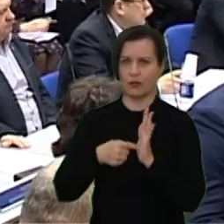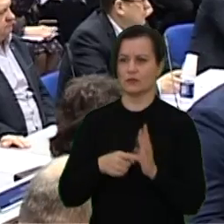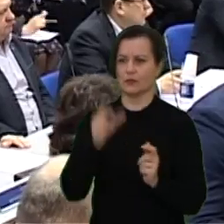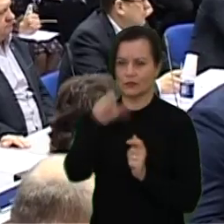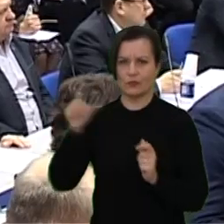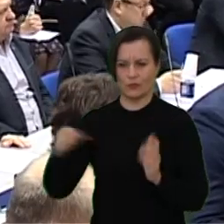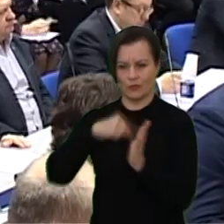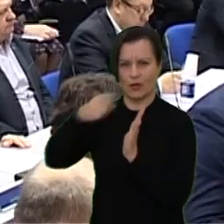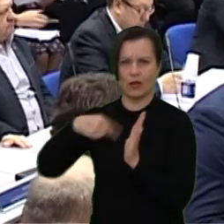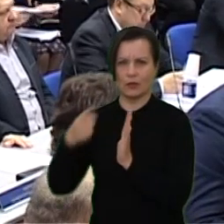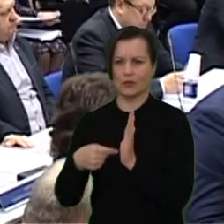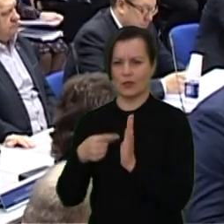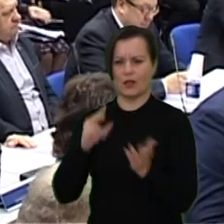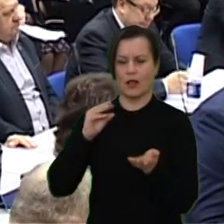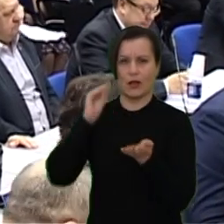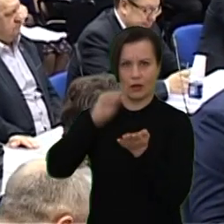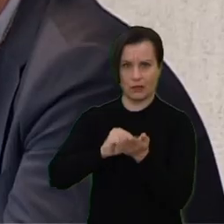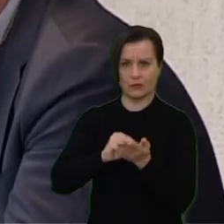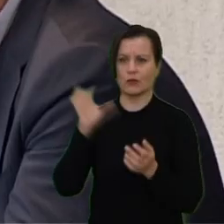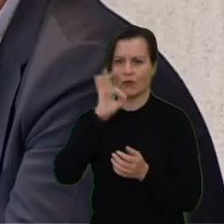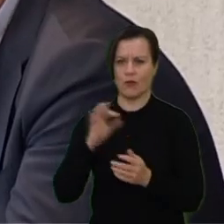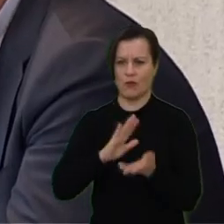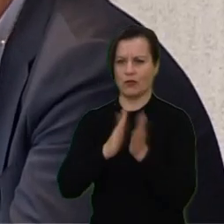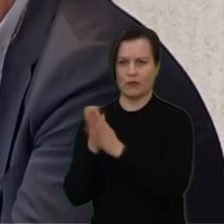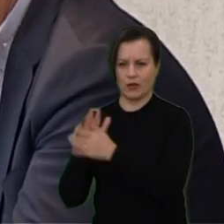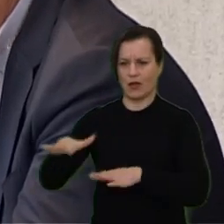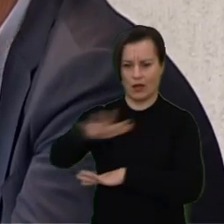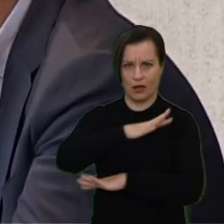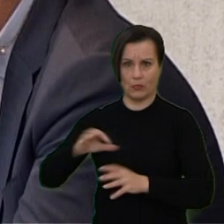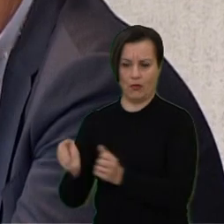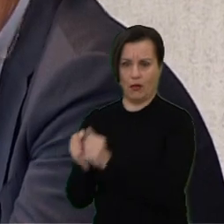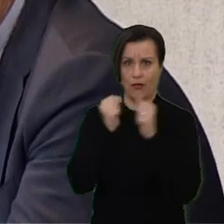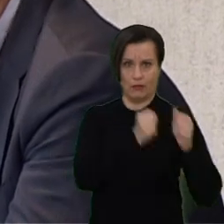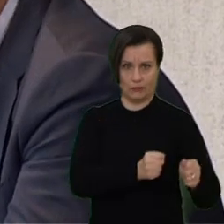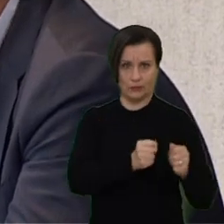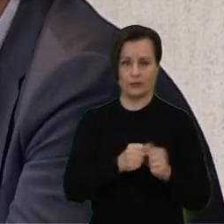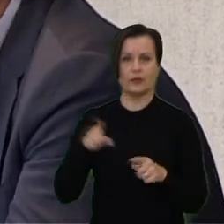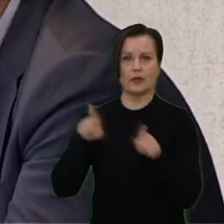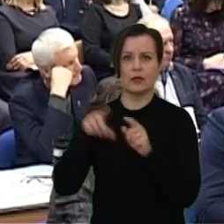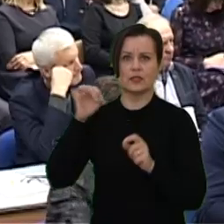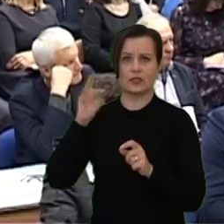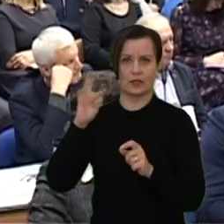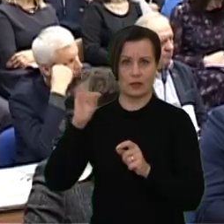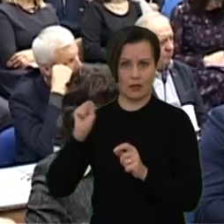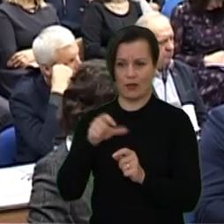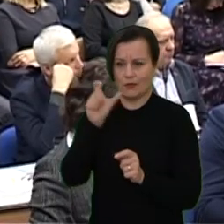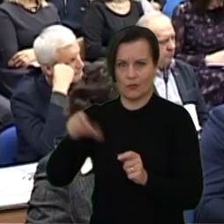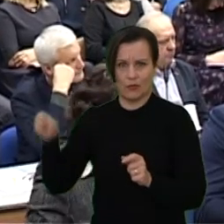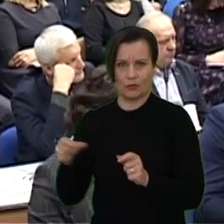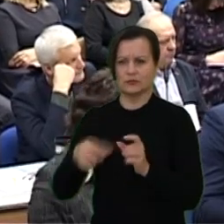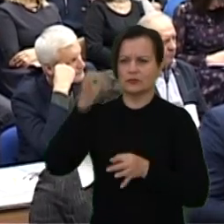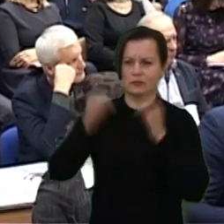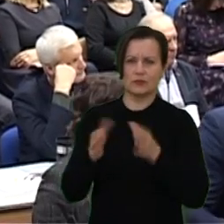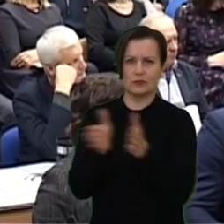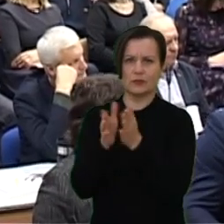dėl vietos gyventojų apklausos rezultatų apie aplinkos tvarkymą atidėtas. Taip pat toliau bus svarstomas šietos gatvės gyventojų prašymas